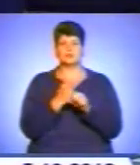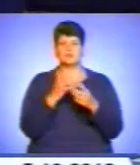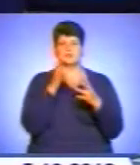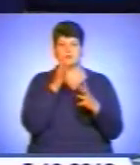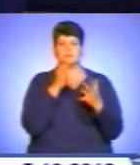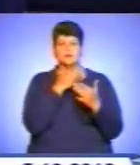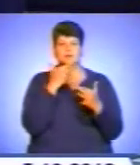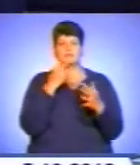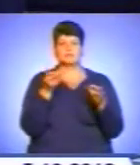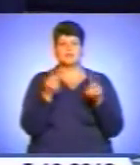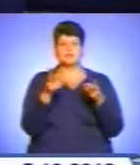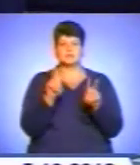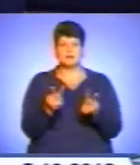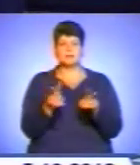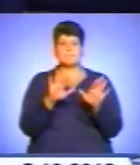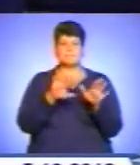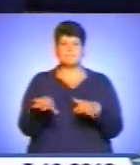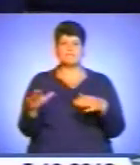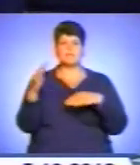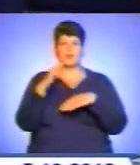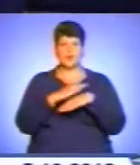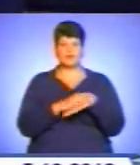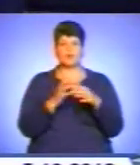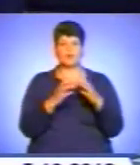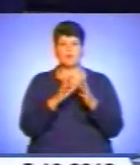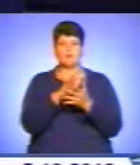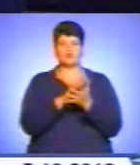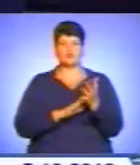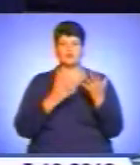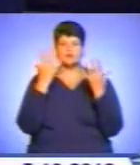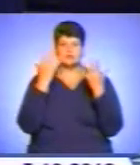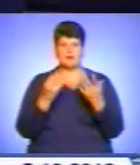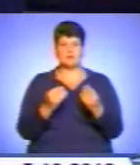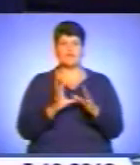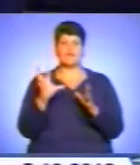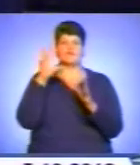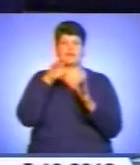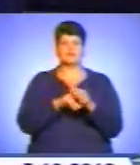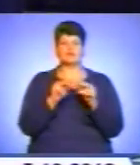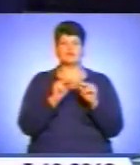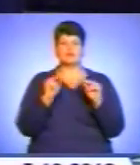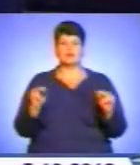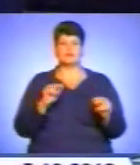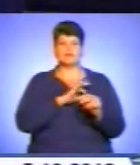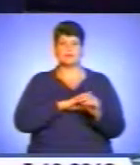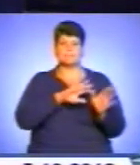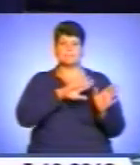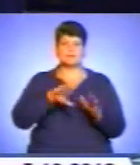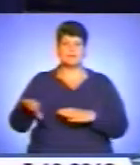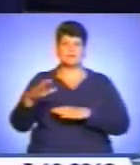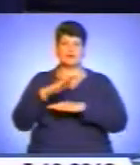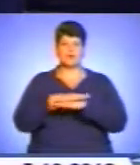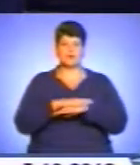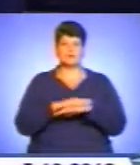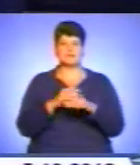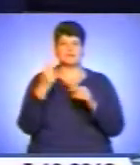після уроків у групі продовженого дня. Про внесок вчителів-вихователів у розвиток дітей після уроків у репортажі